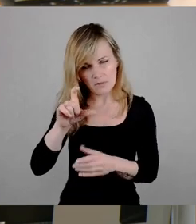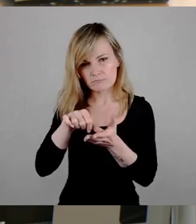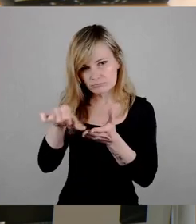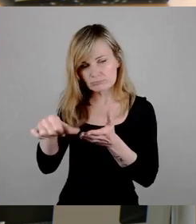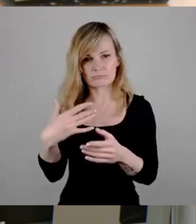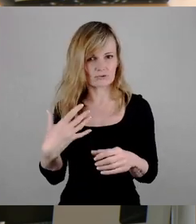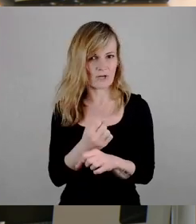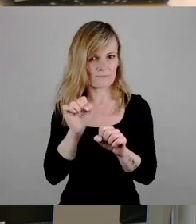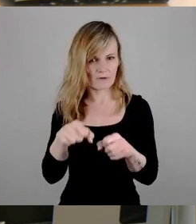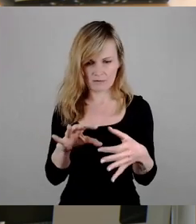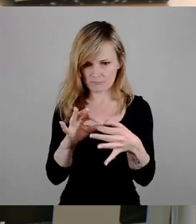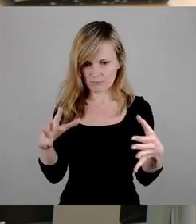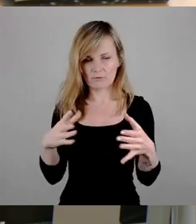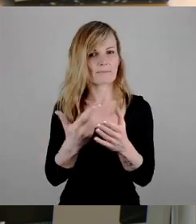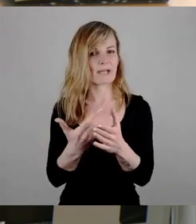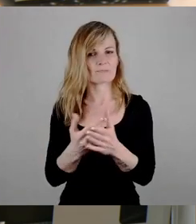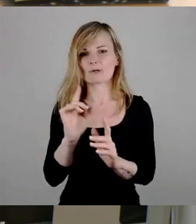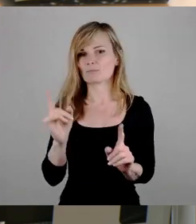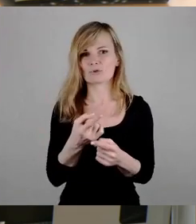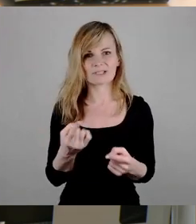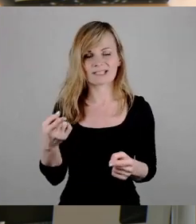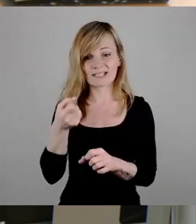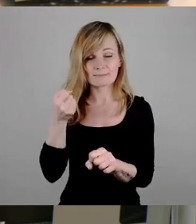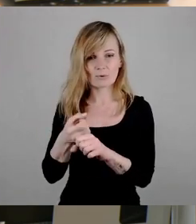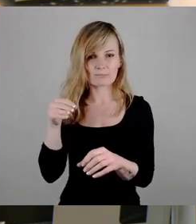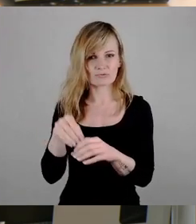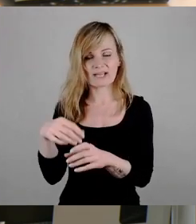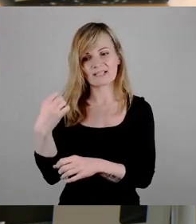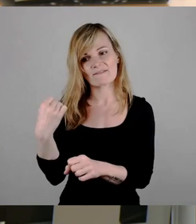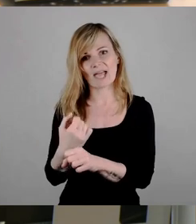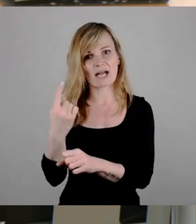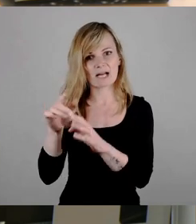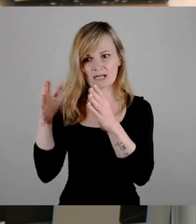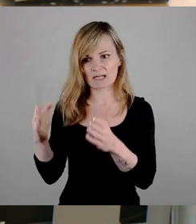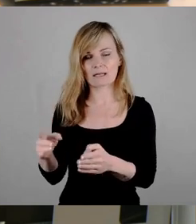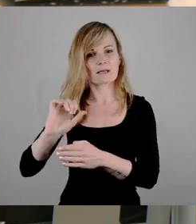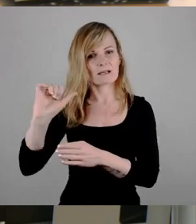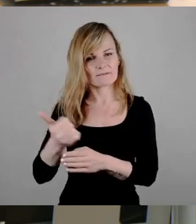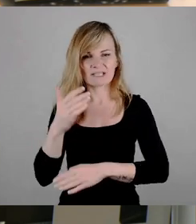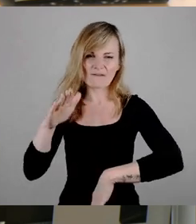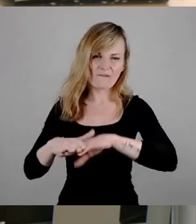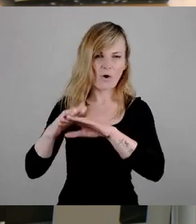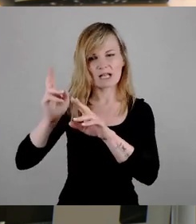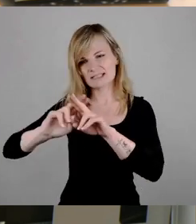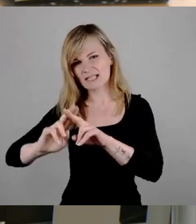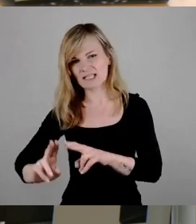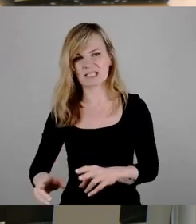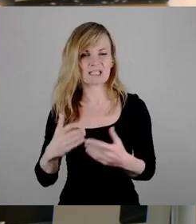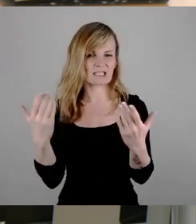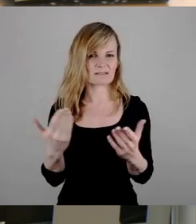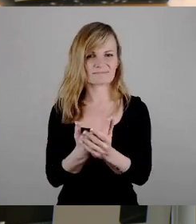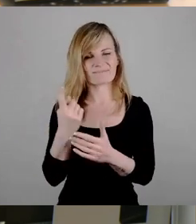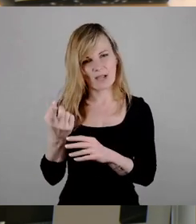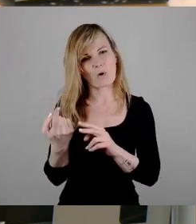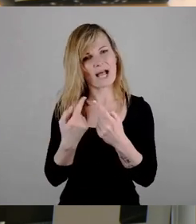Dazu muss man nicht eben das Pumpspeicherwerk wieder vollständig sanieren. Das geht auch anders.